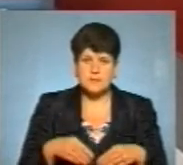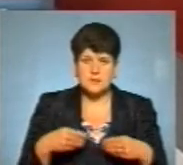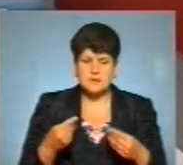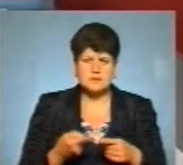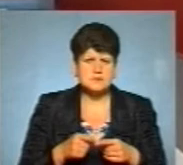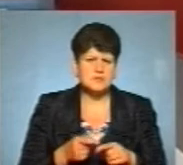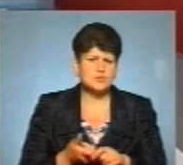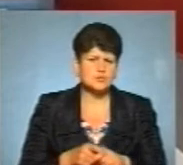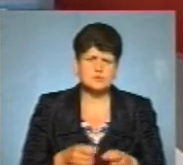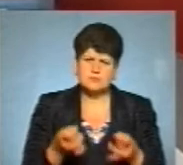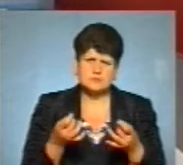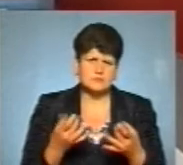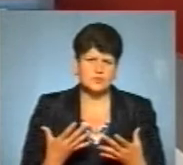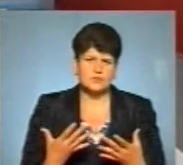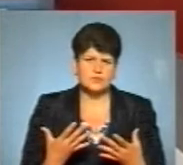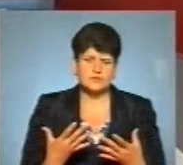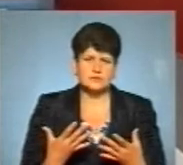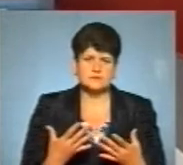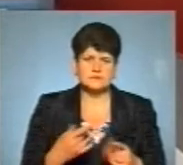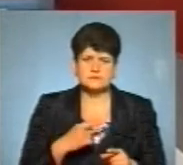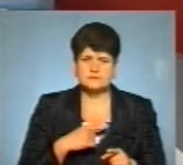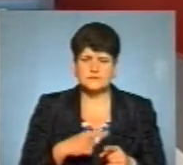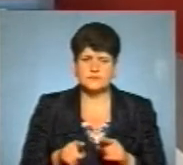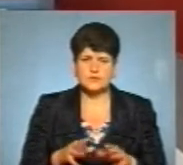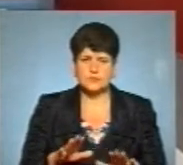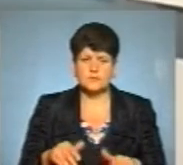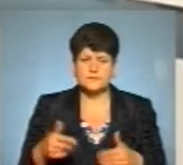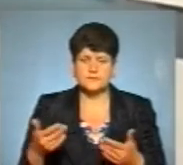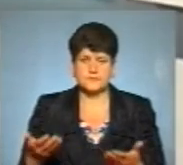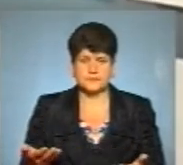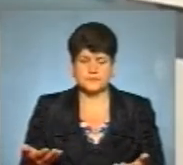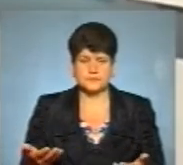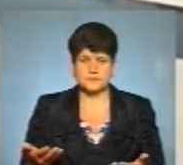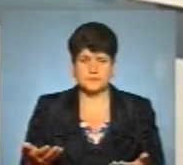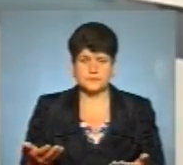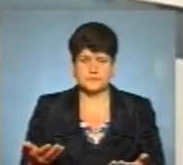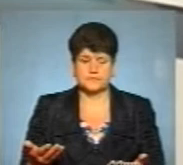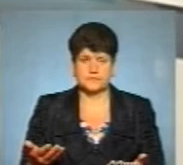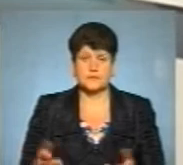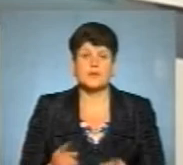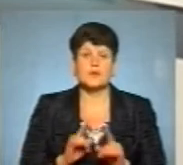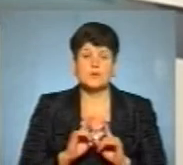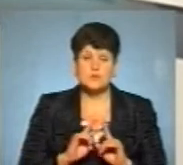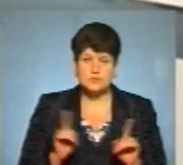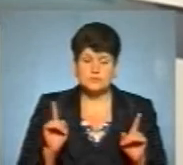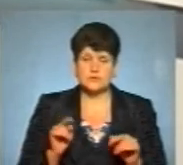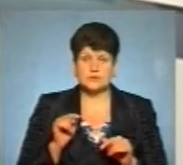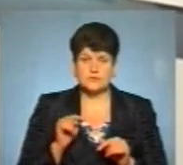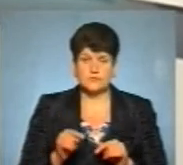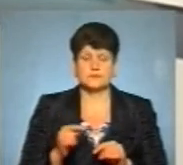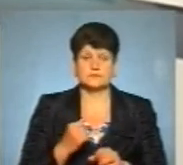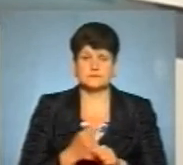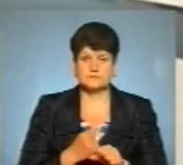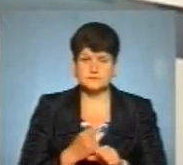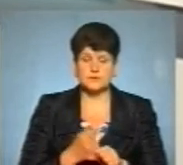простий і високоефективний механізм передачі. І особливо він дієвий,